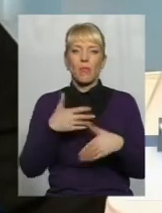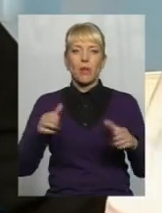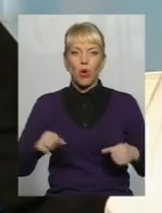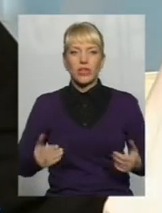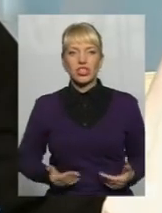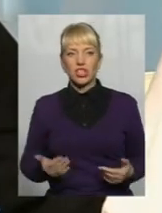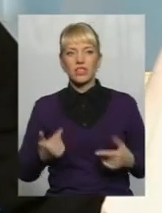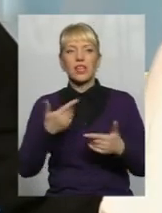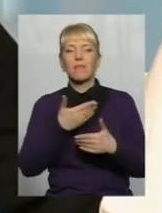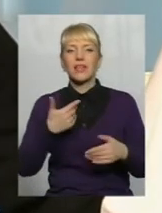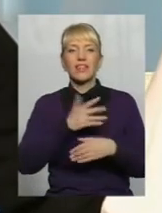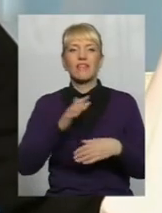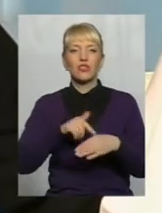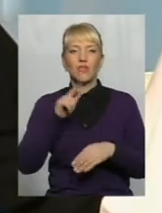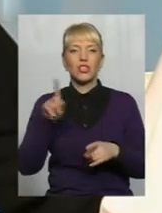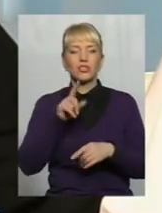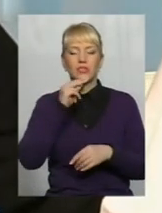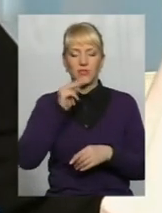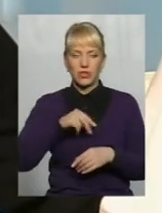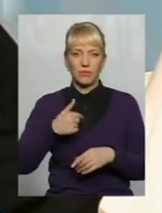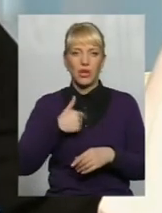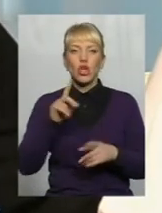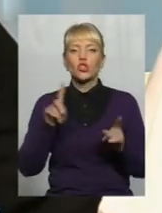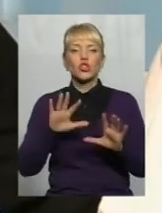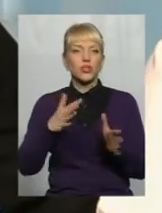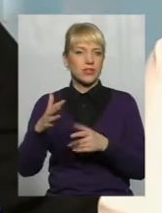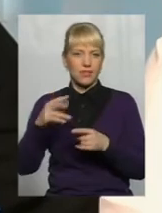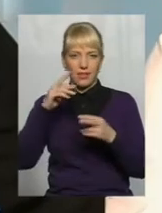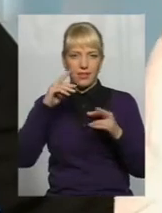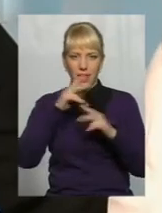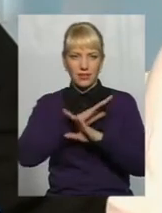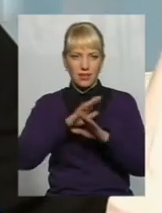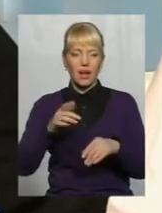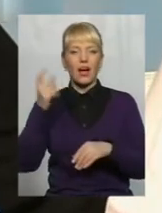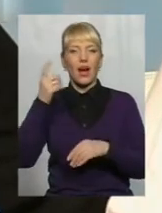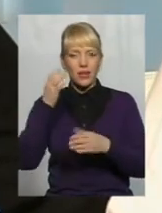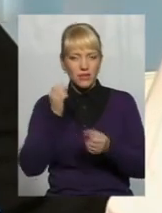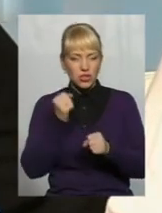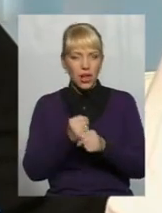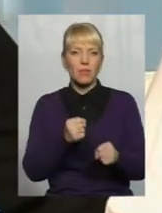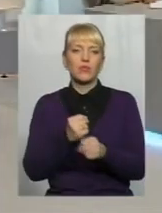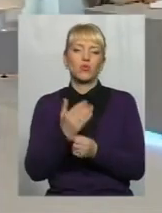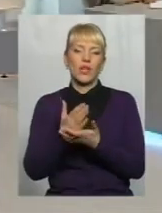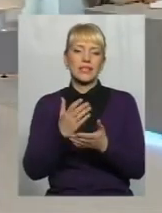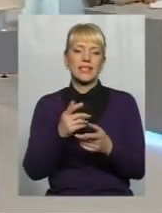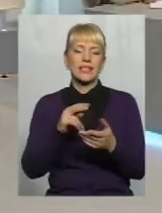винними в тому, що щось пішло не так Харківщина працює в плані, у нас є стратегія розвитку регіону Досить вдала,